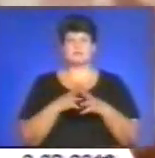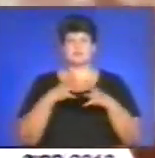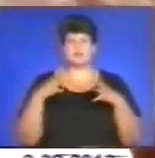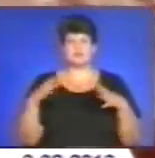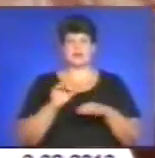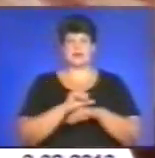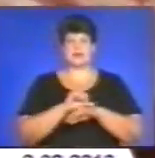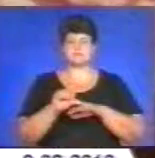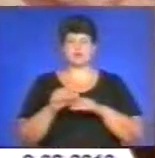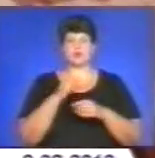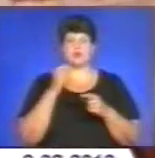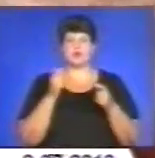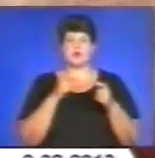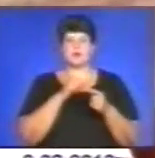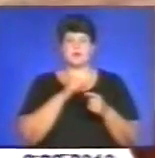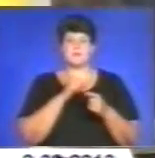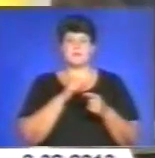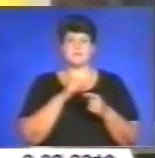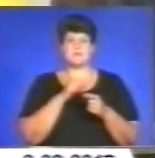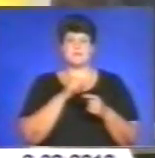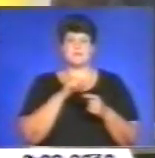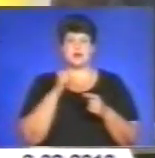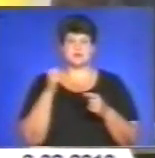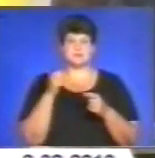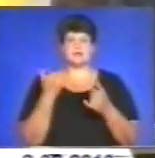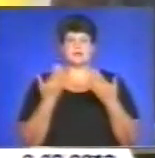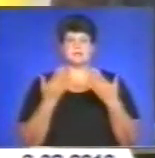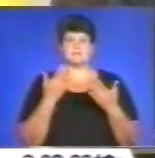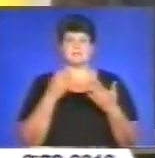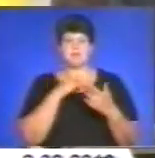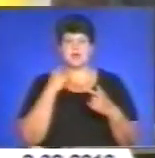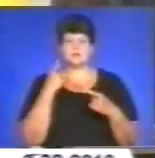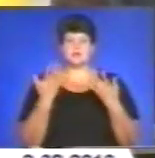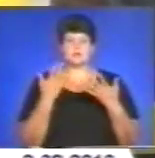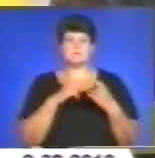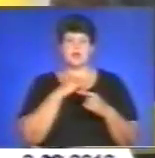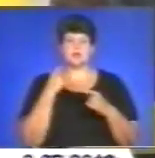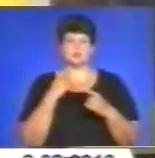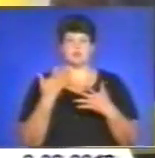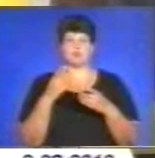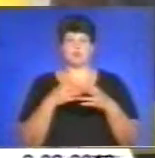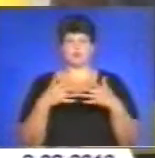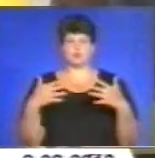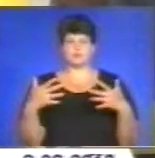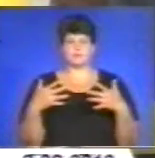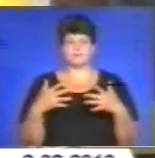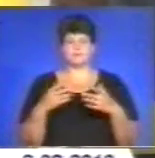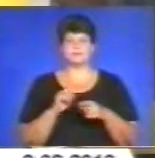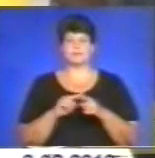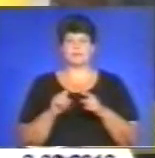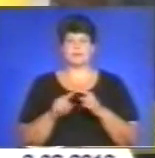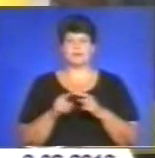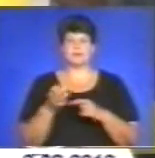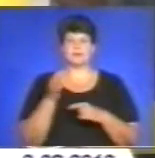'ясопродуктів, підкреслив Микола Азаров. Доручаю негайно проаналізувати баланс виробництва і споживання яловіччини.